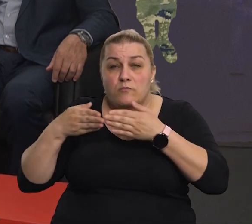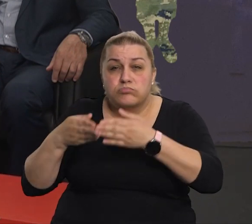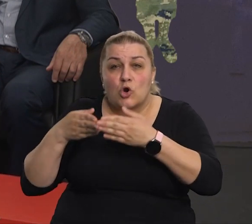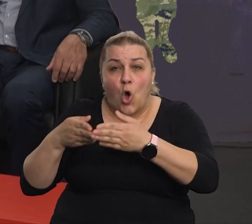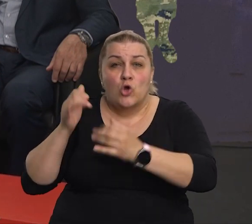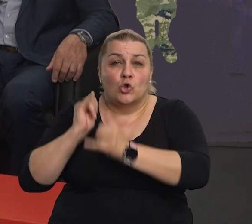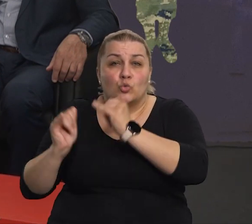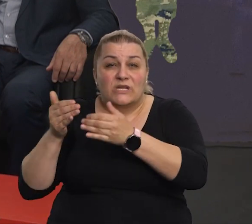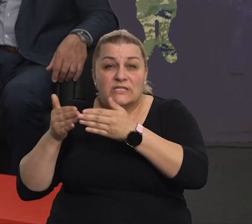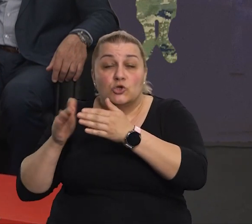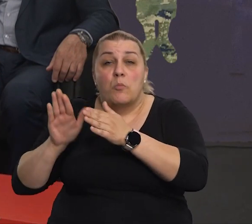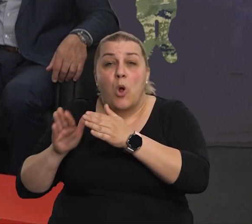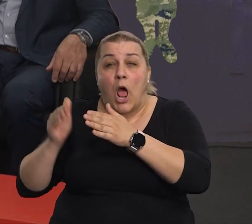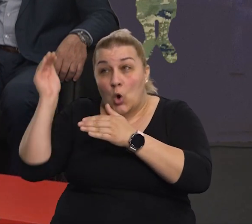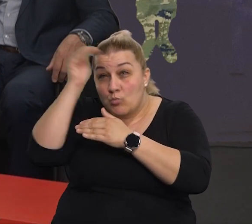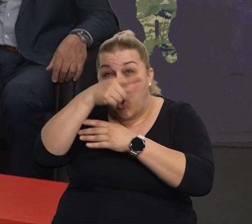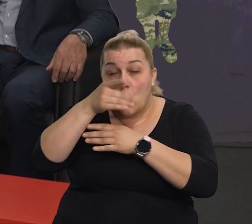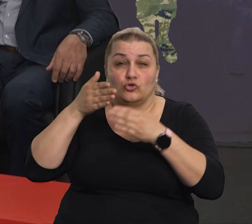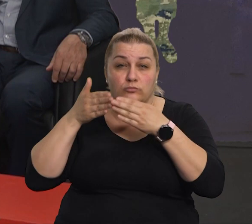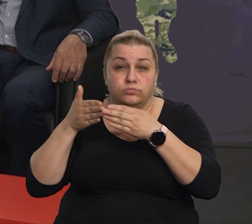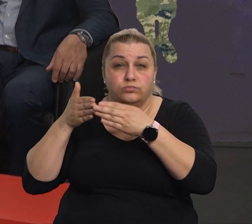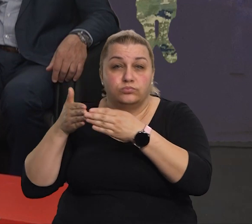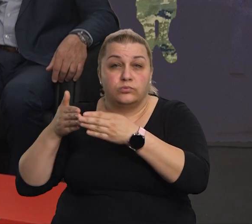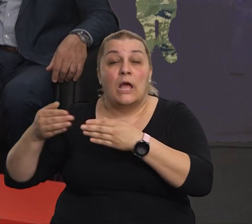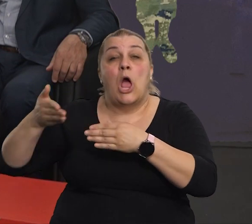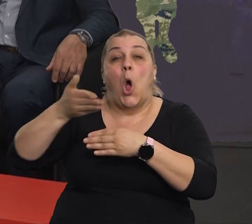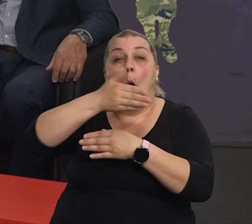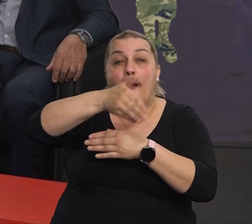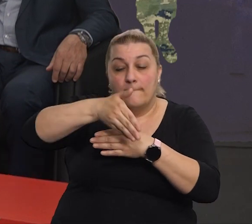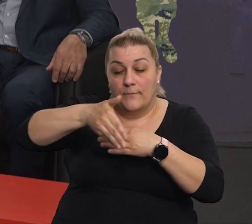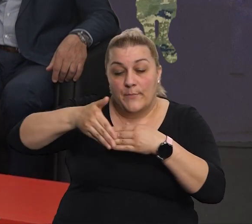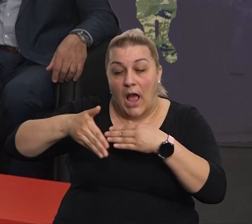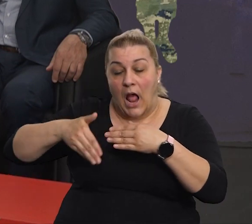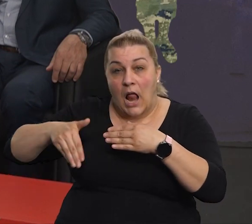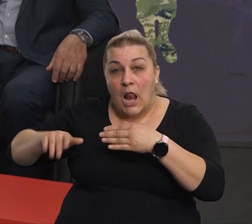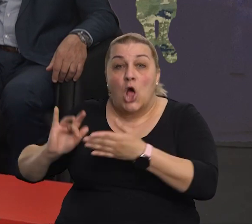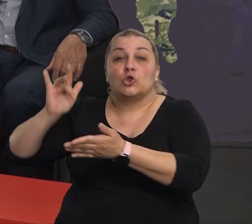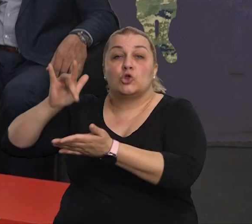turističkoj, koji smo blagano noć, tamo uz obalon, uspeli smo doći do otoka Šipana,